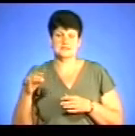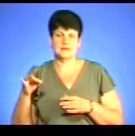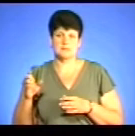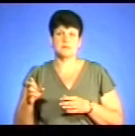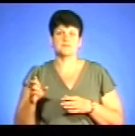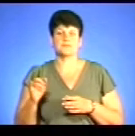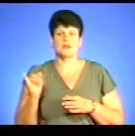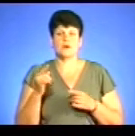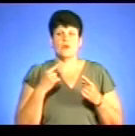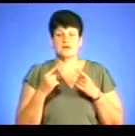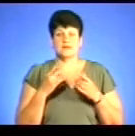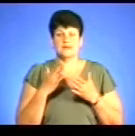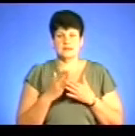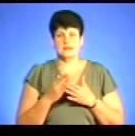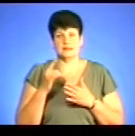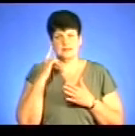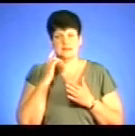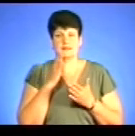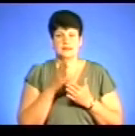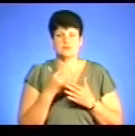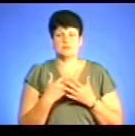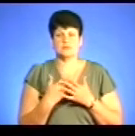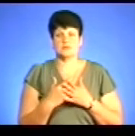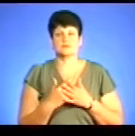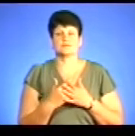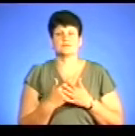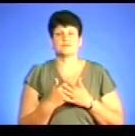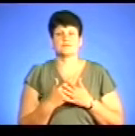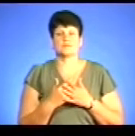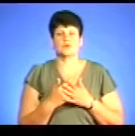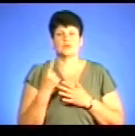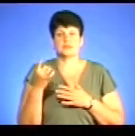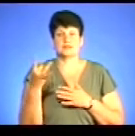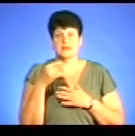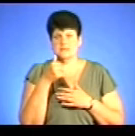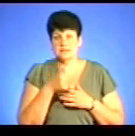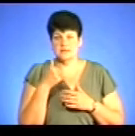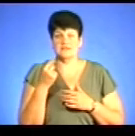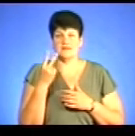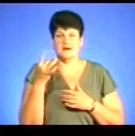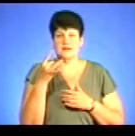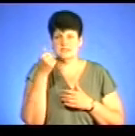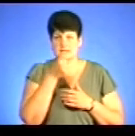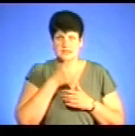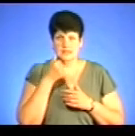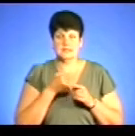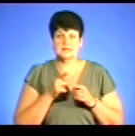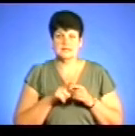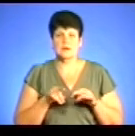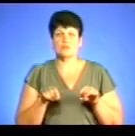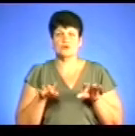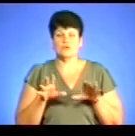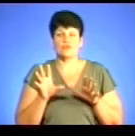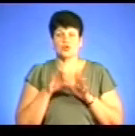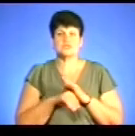говорили, є така тенденція, що буквально десь деколи раз на рік, деколи два рази на рік цією постановою завжди